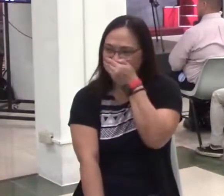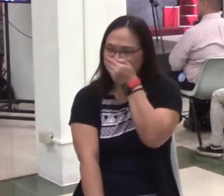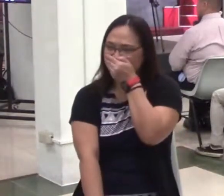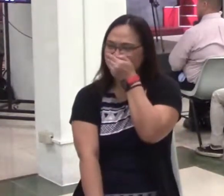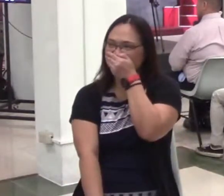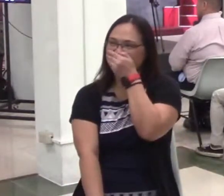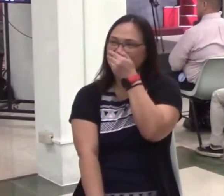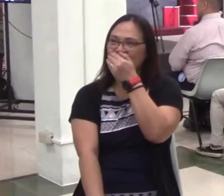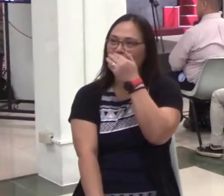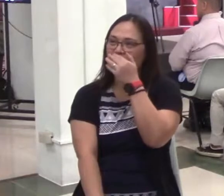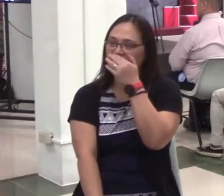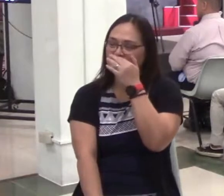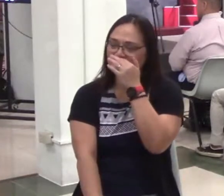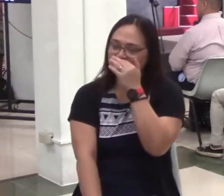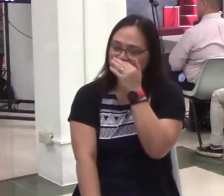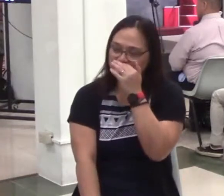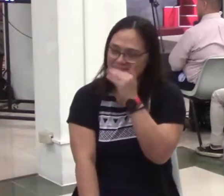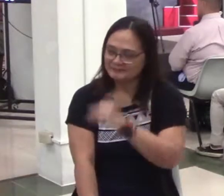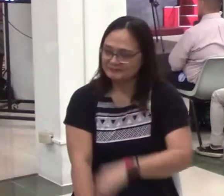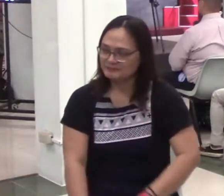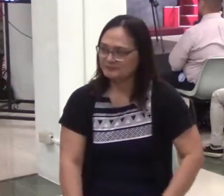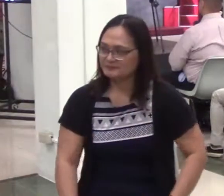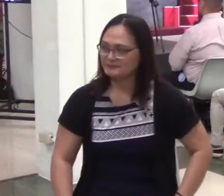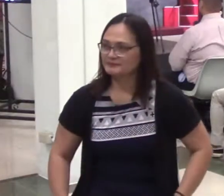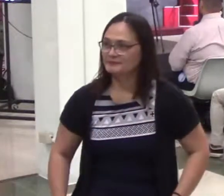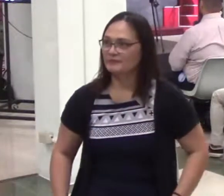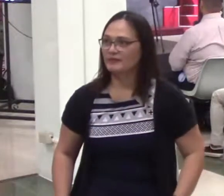sige, mananalangin kami, pero bigyan mo kami ng tent.